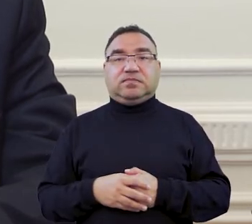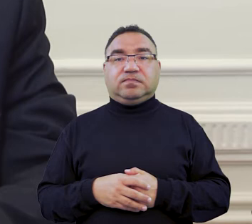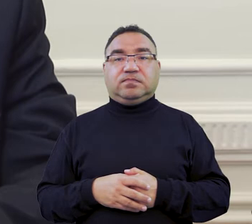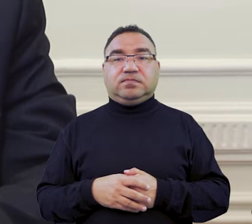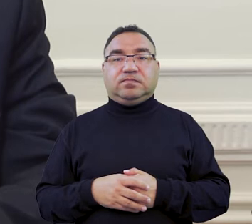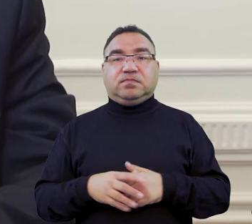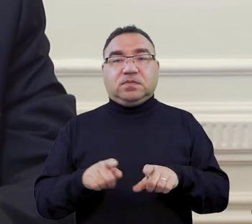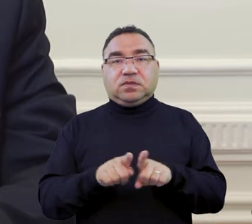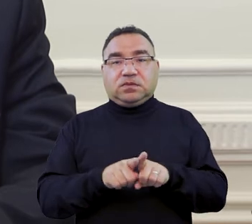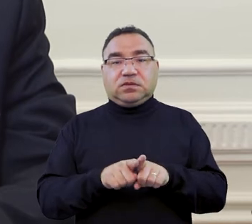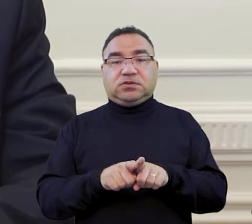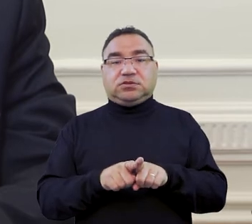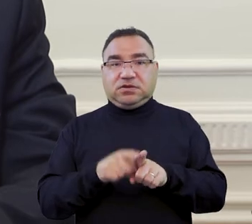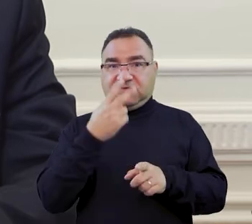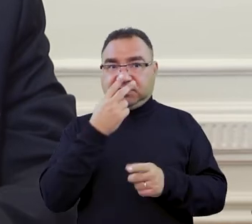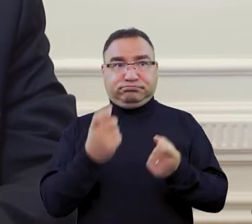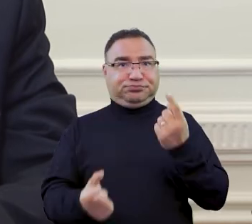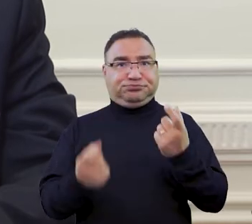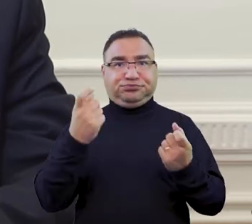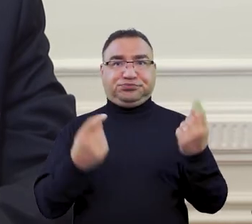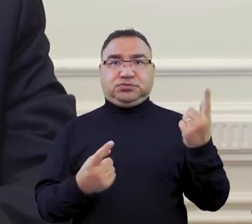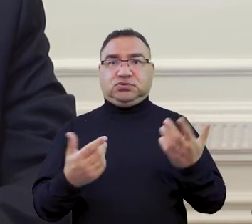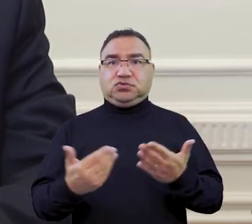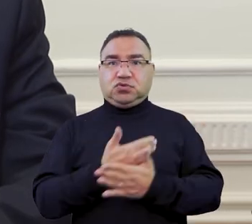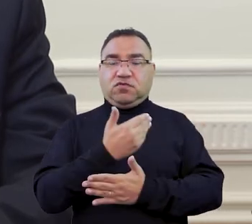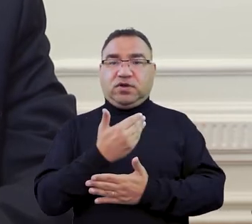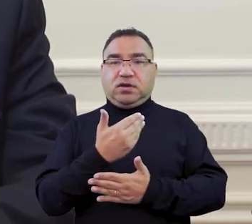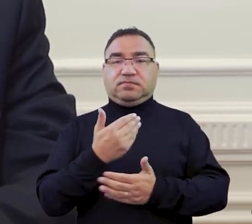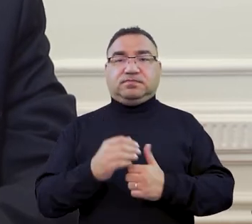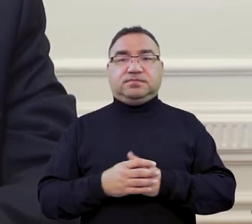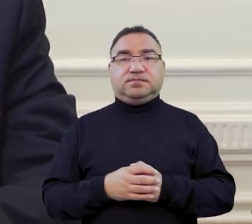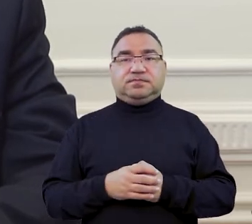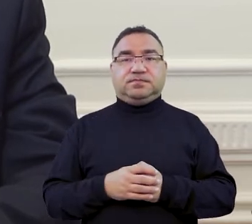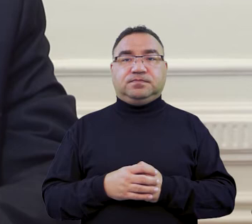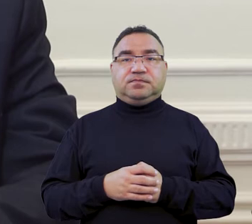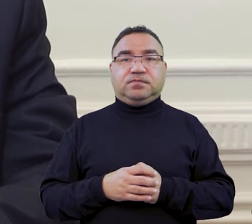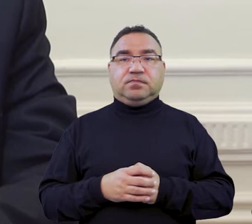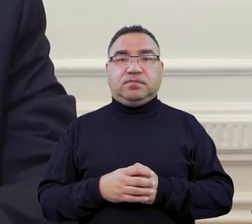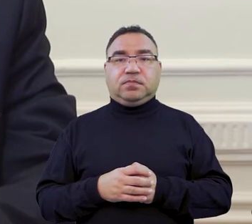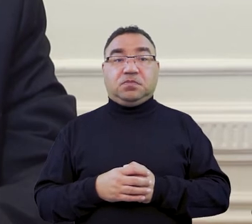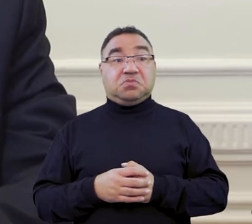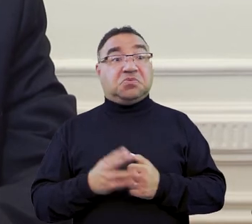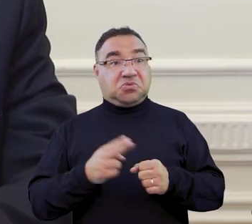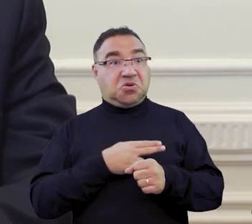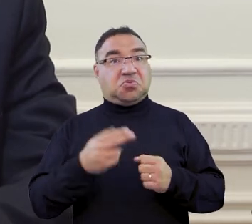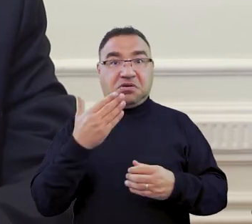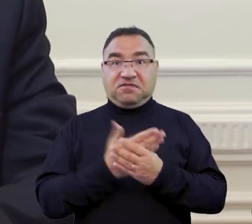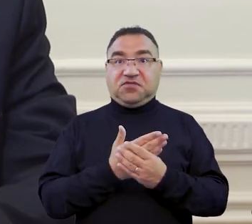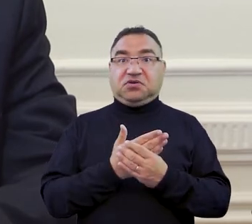koszty. i się rozpoczyna nowe zjawisko, które jest w zalążku, ale zaczynają się pojawiać inwestorzy